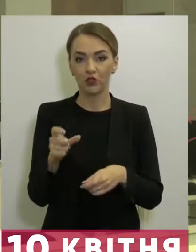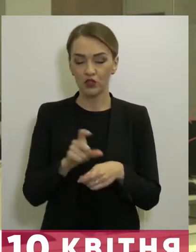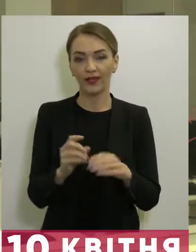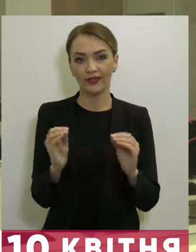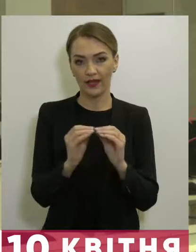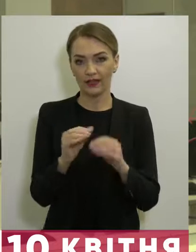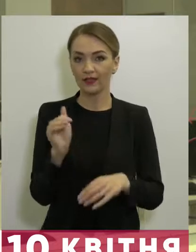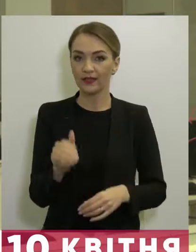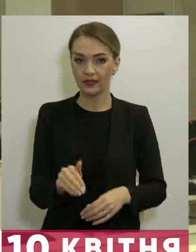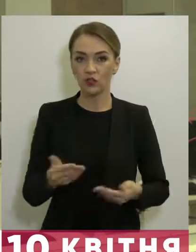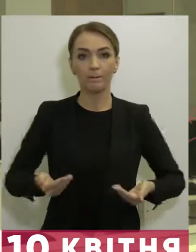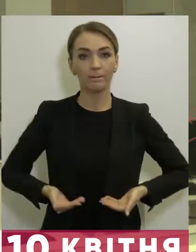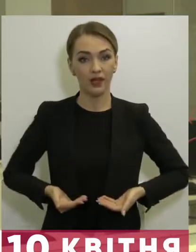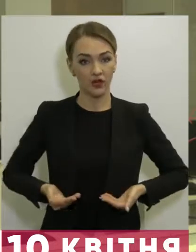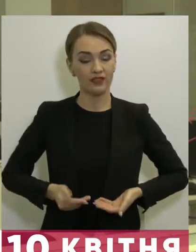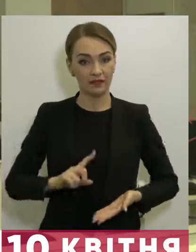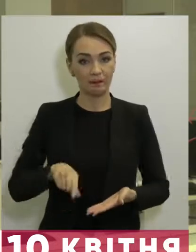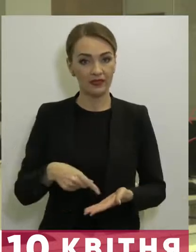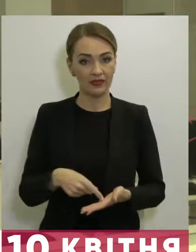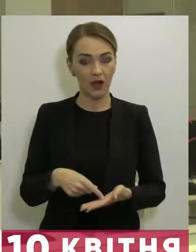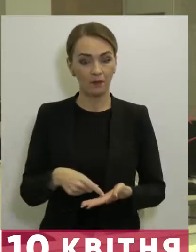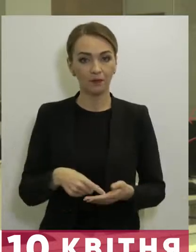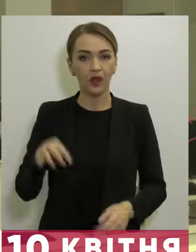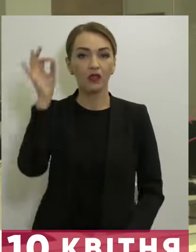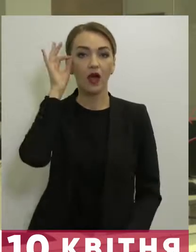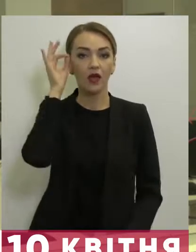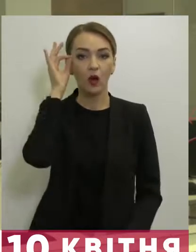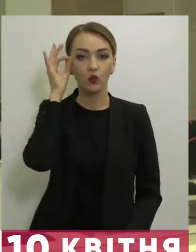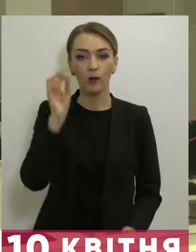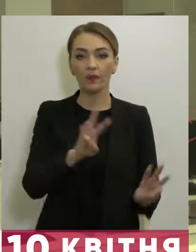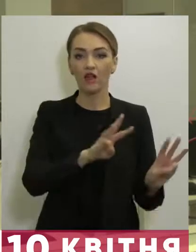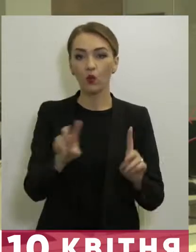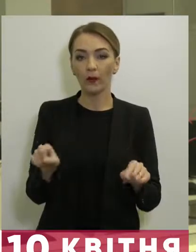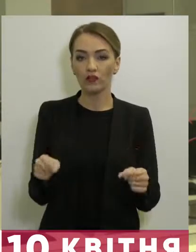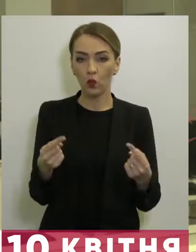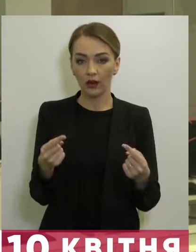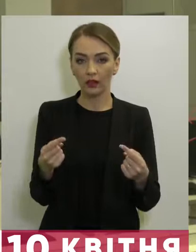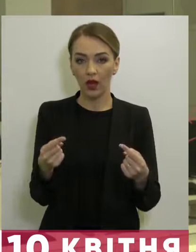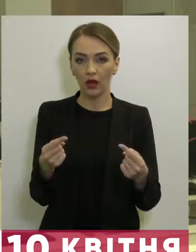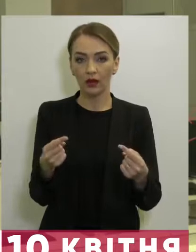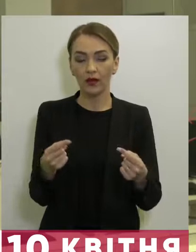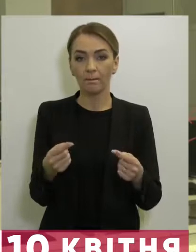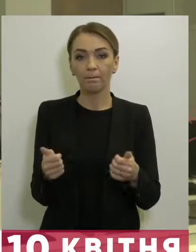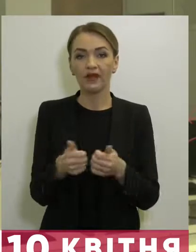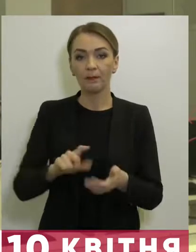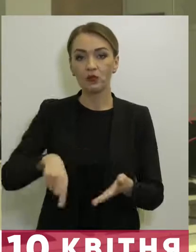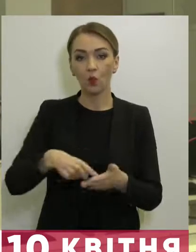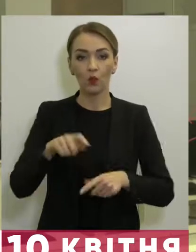10 тисяч мешканців міста. Нагадаю, платформа створена при міському